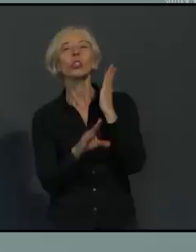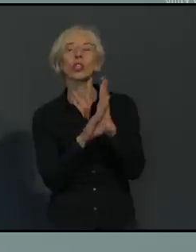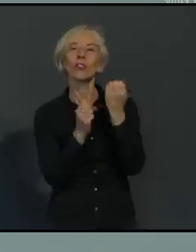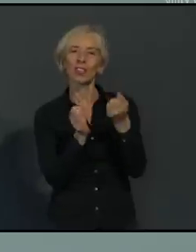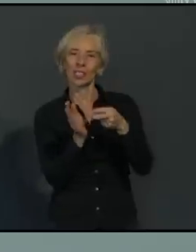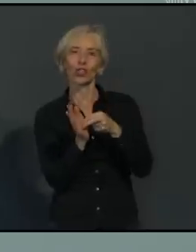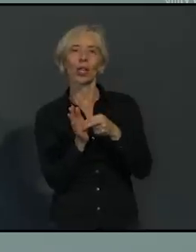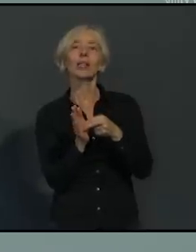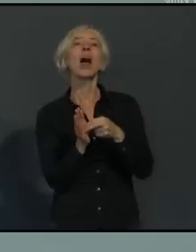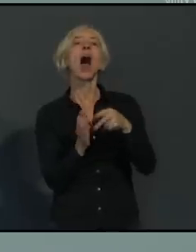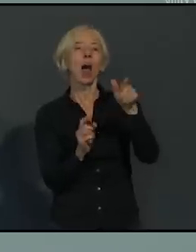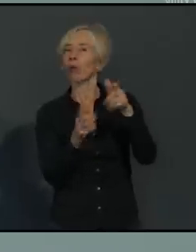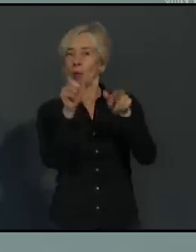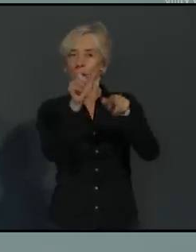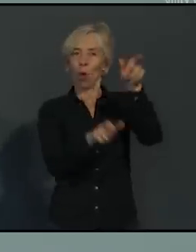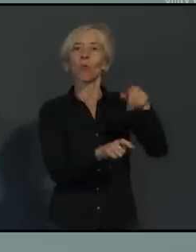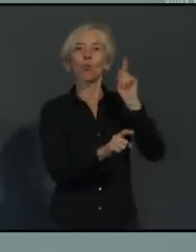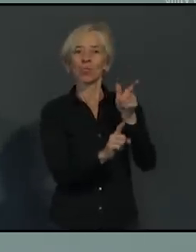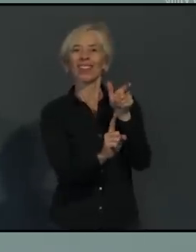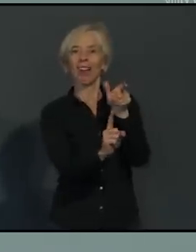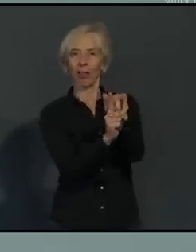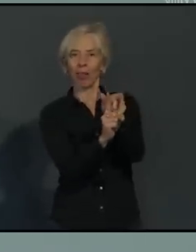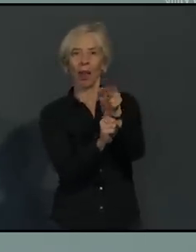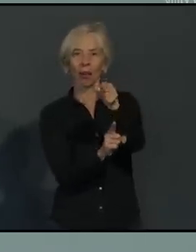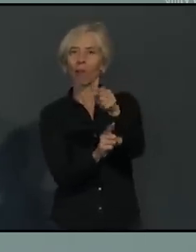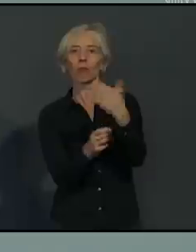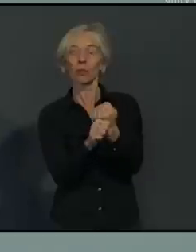Quarantäneauflagen. Wir müssen hier entsprechend einschreiten.